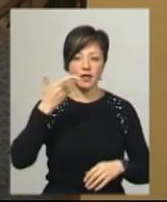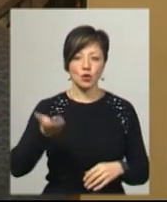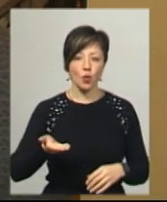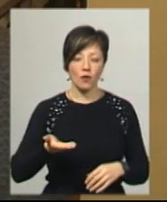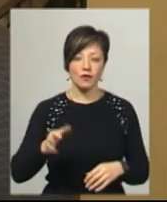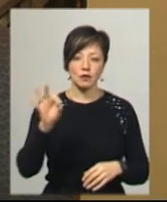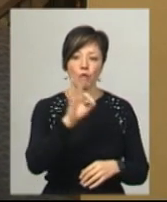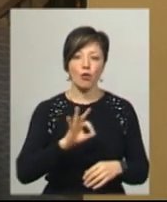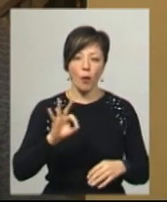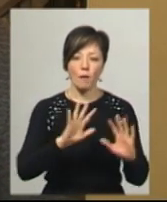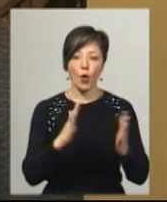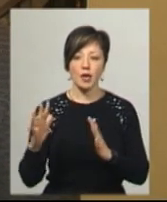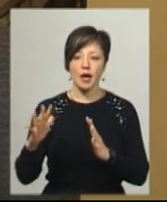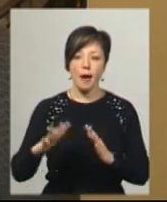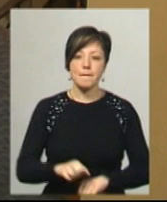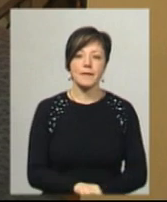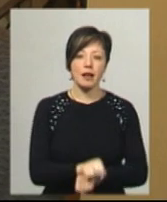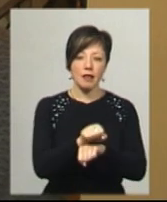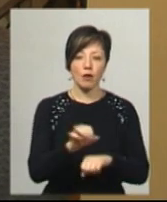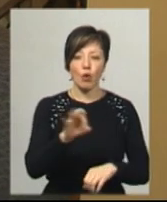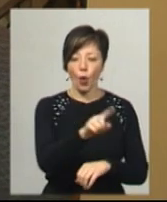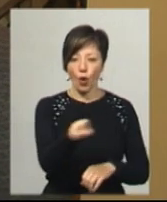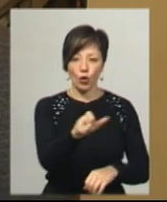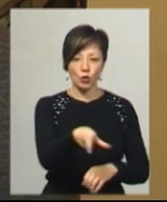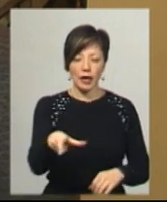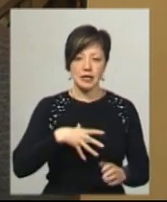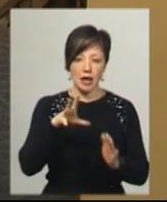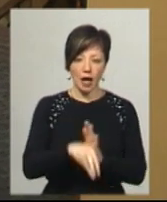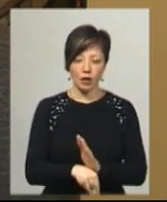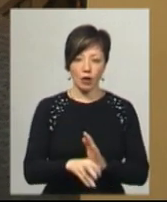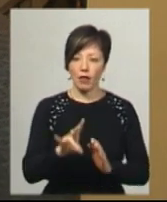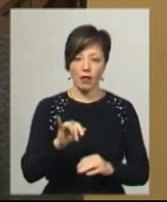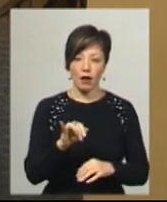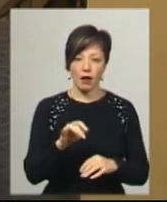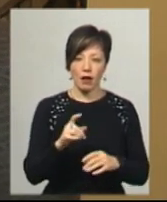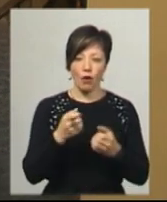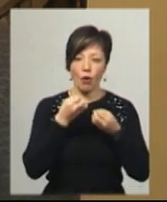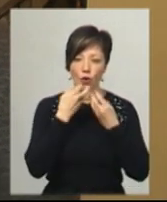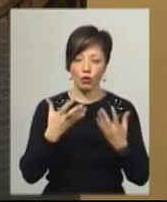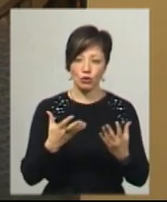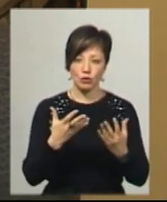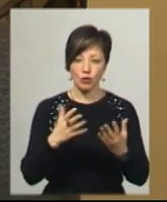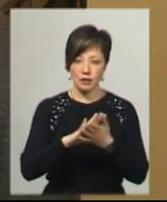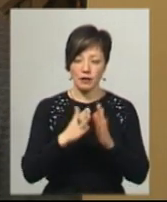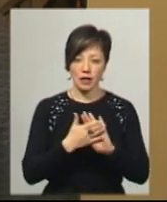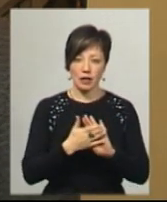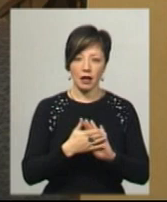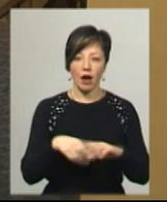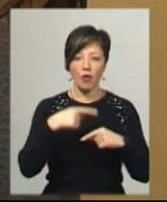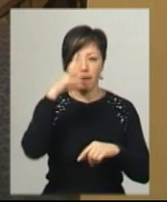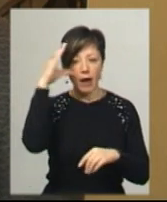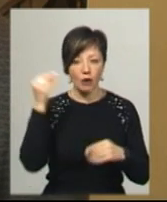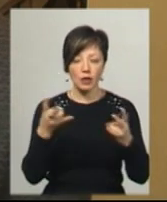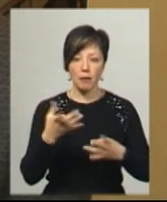самої події Майдан, стосовно людей, які загинали на Майдані. Не в хорошому світі, такі як Пропнов. Кажуть, що беркут треба